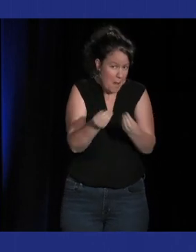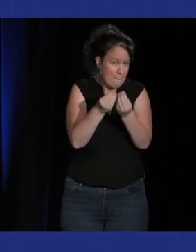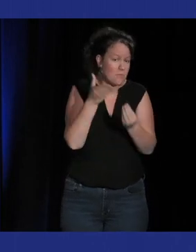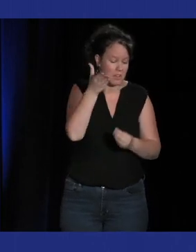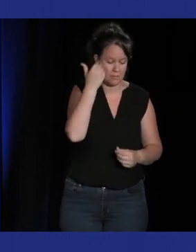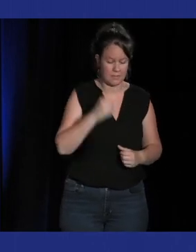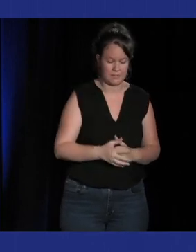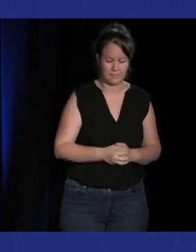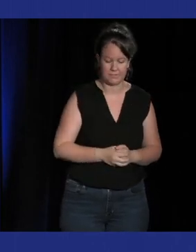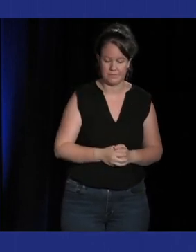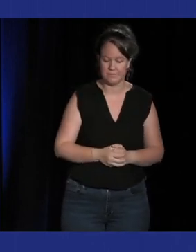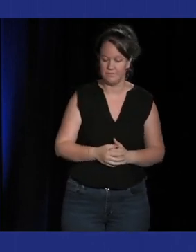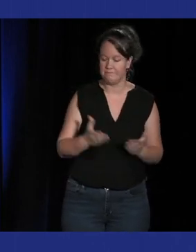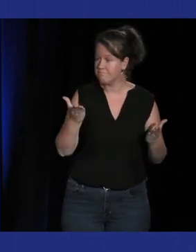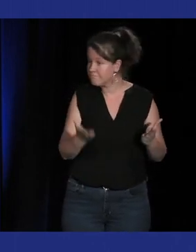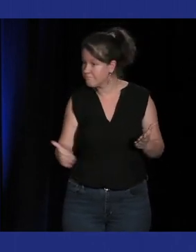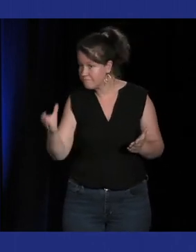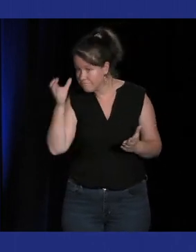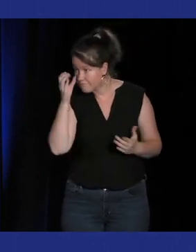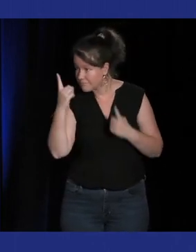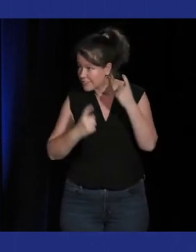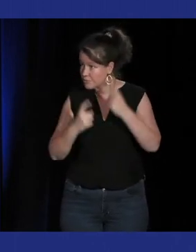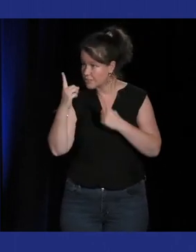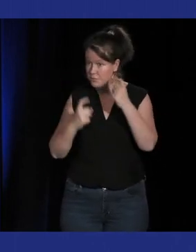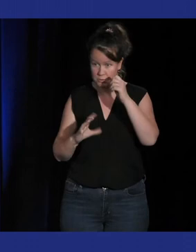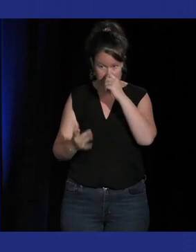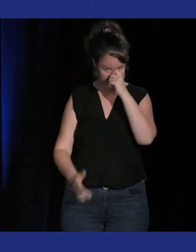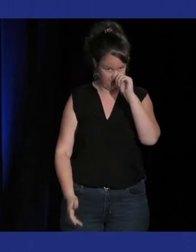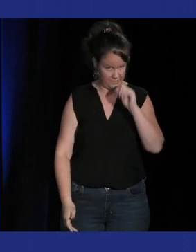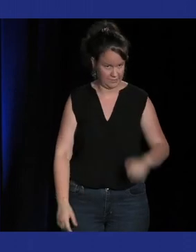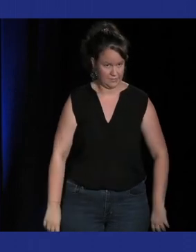Il nous reste un tout petit peu de temps s'il y des questions dans le public sur les interventions